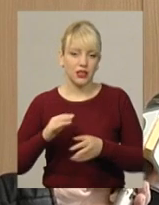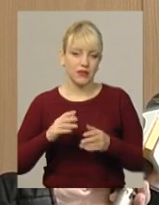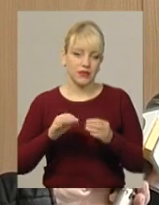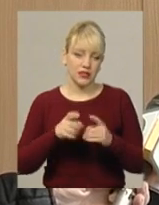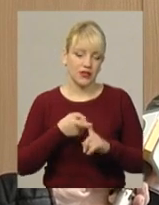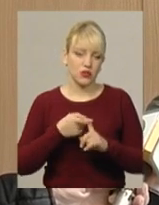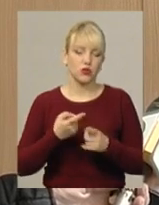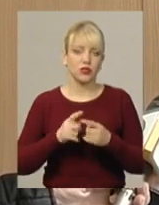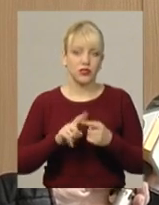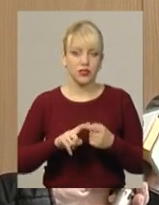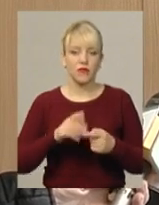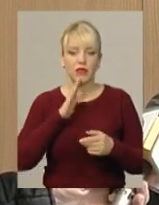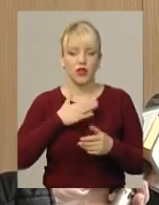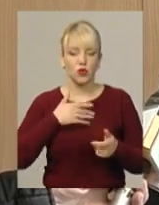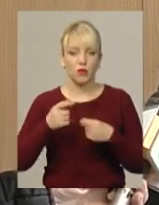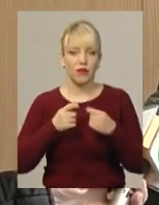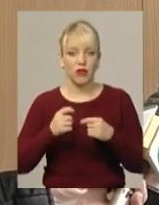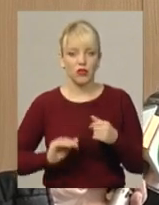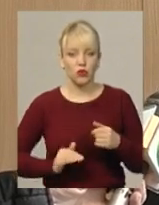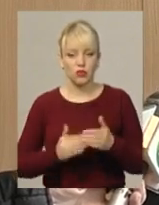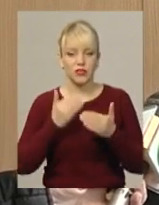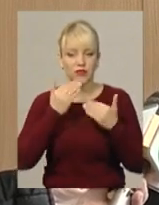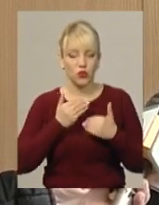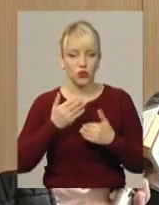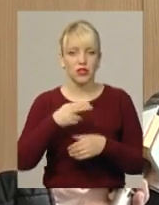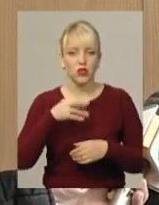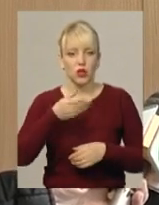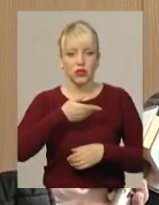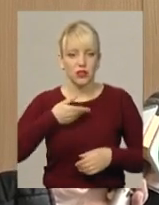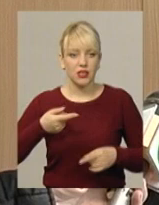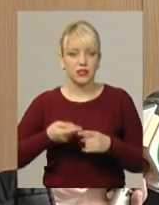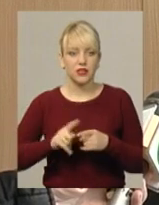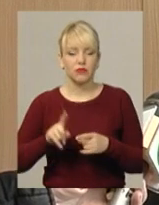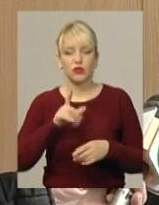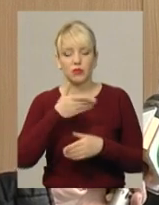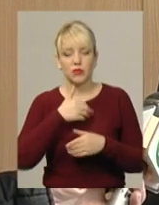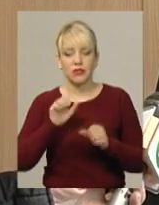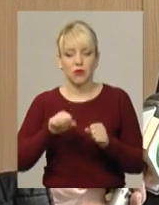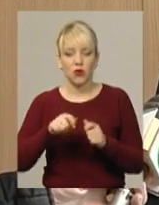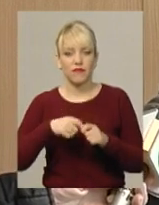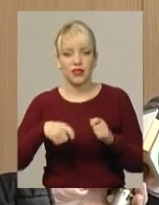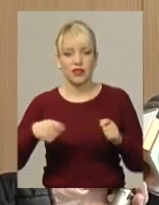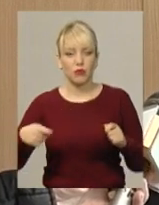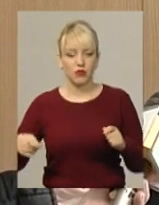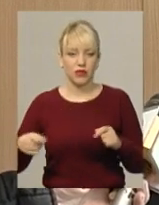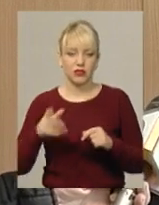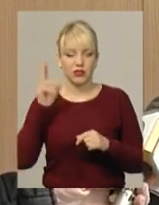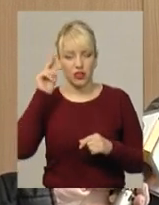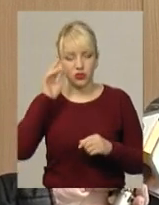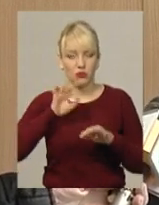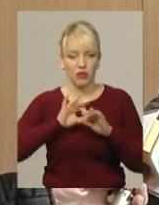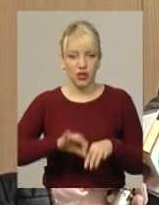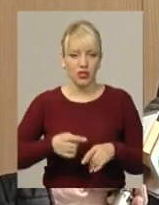компанії звернулись до нас з тим, щоб ми змогли відтермінувати дату проведення